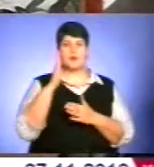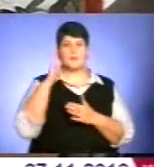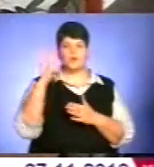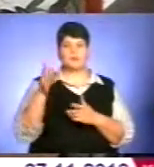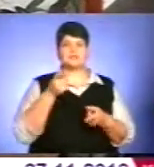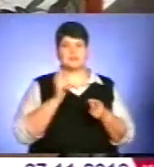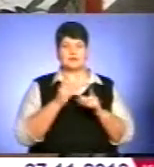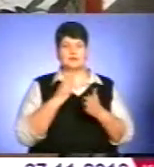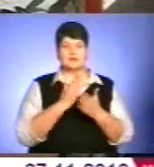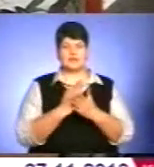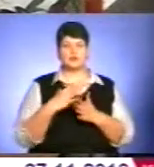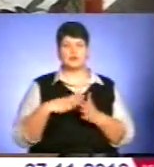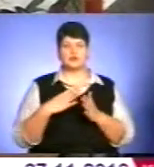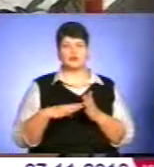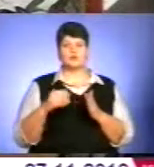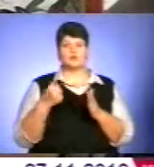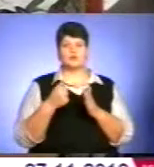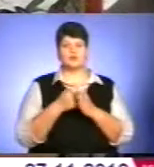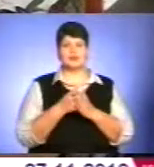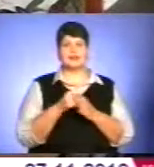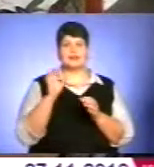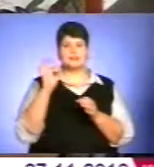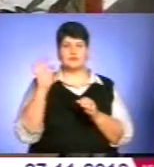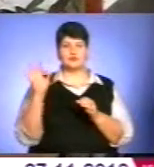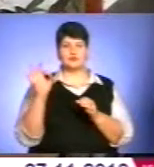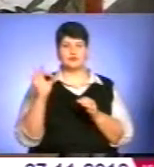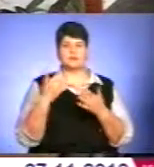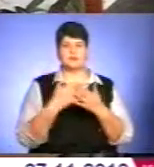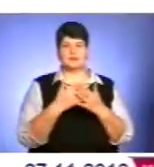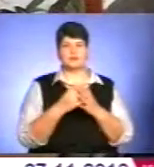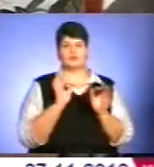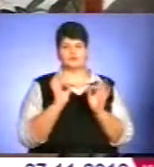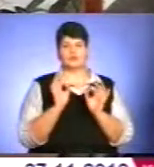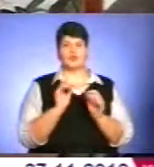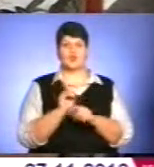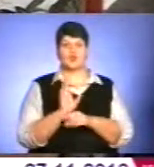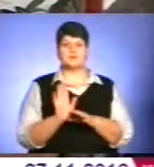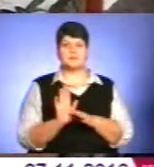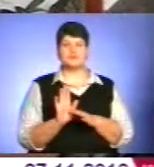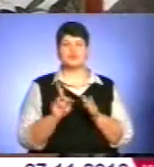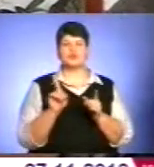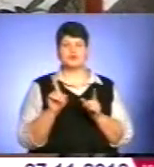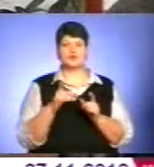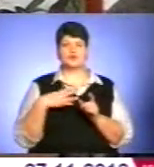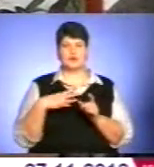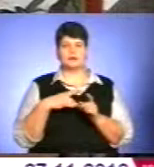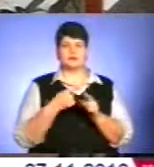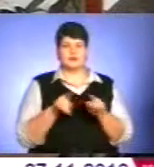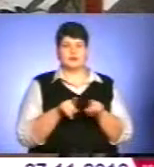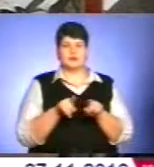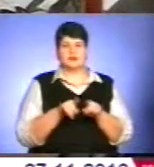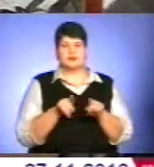справджується, очікується по температурних показниках в межах кліматичної норми. Що дотримуватися тої тенденції, це